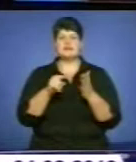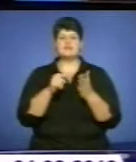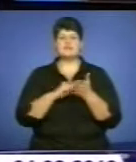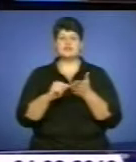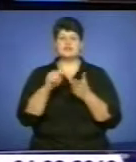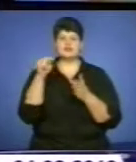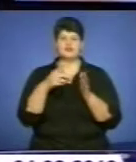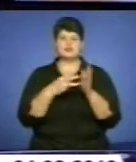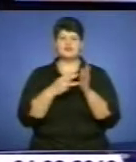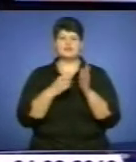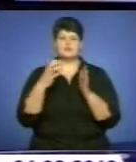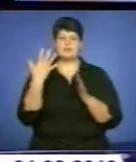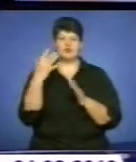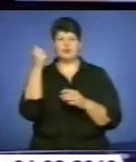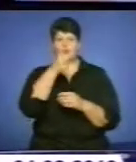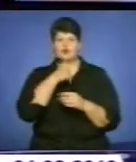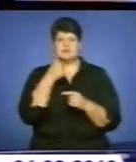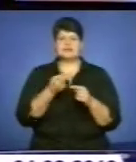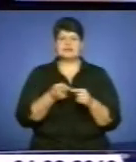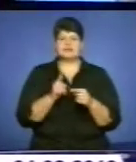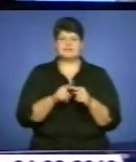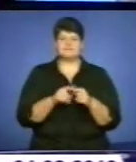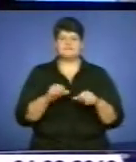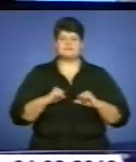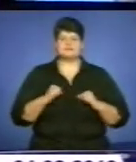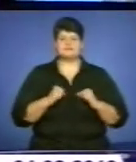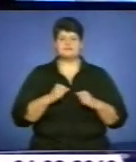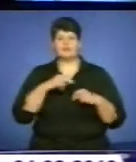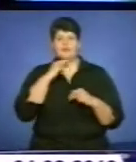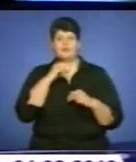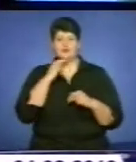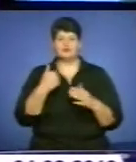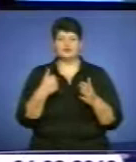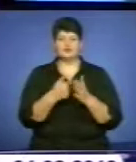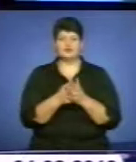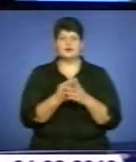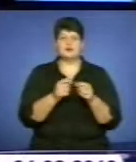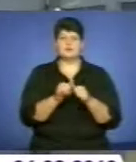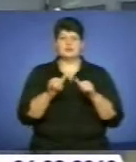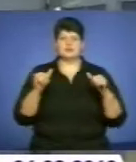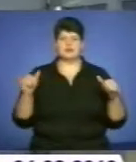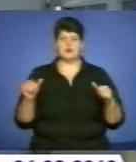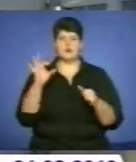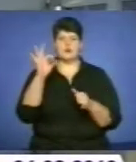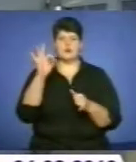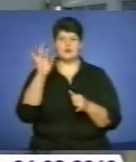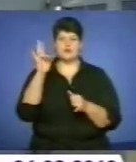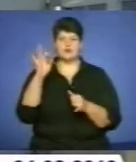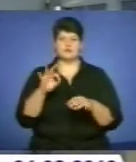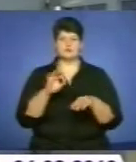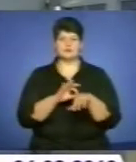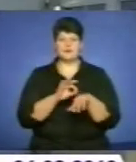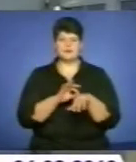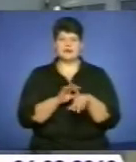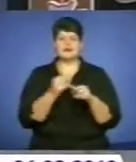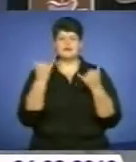світова спільнота намагається привернути увагу до проблеми поширювань онкозахворювань. Нині на кожних 50